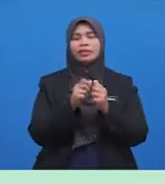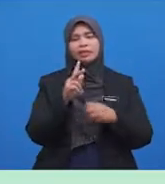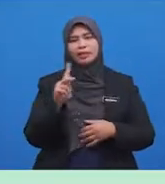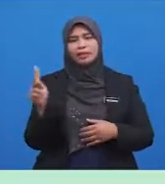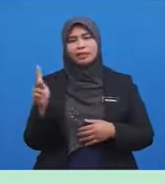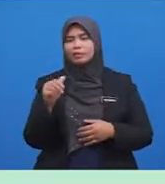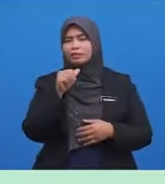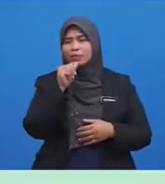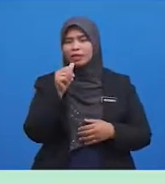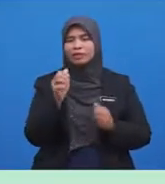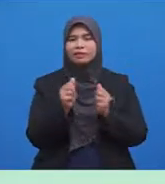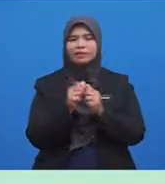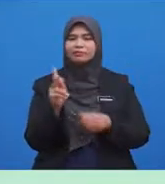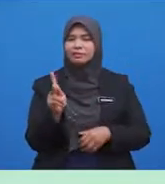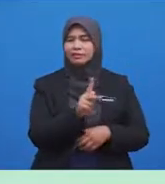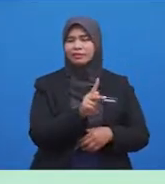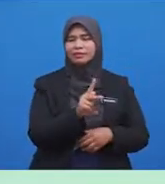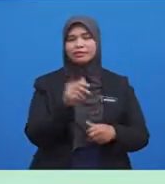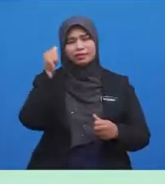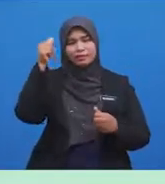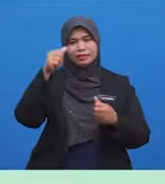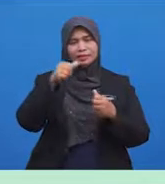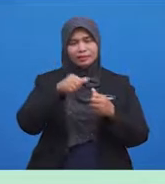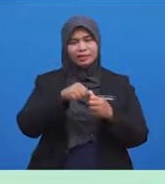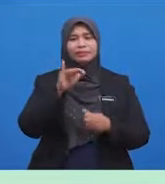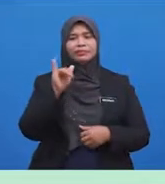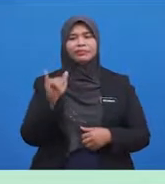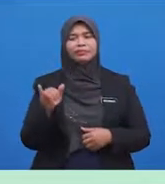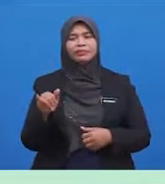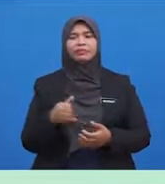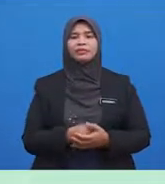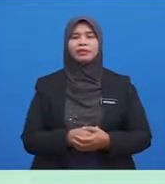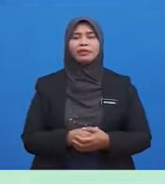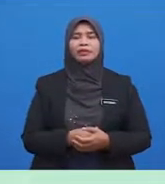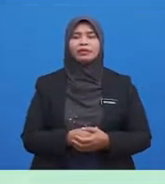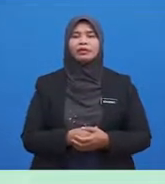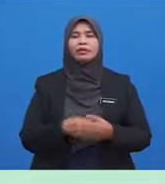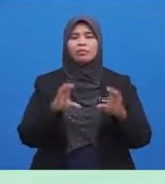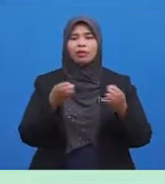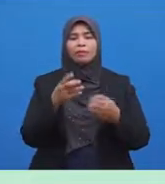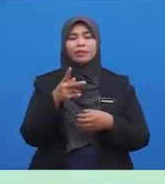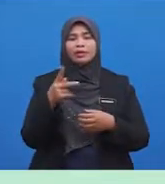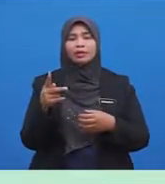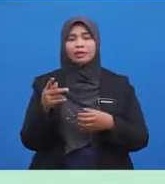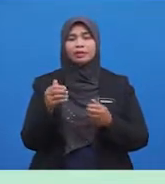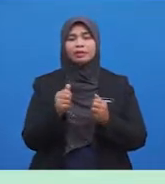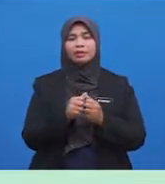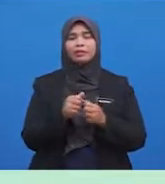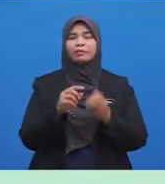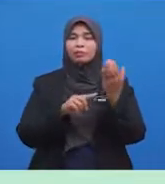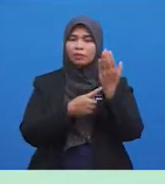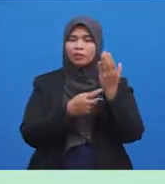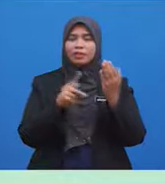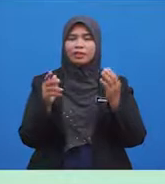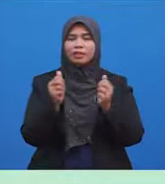Bukan dengan Kiri Ingat ya Perkara Buat perkara-perkara Dengan Memulakan